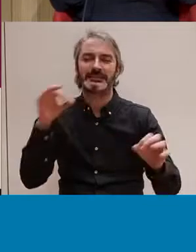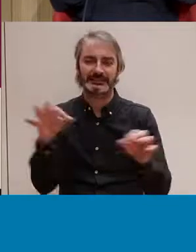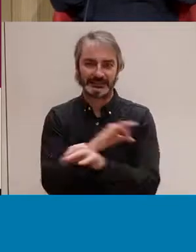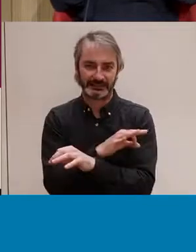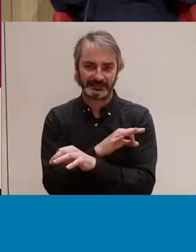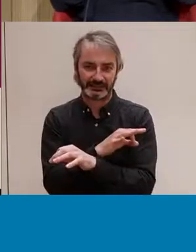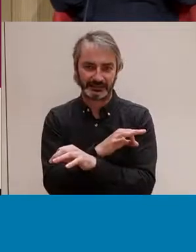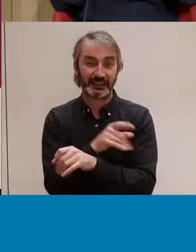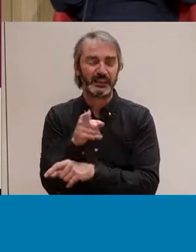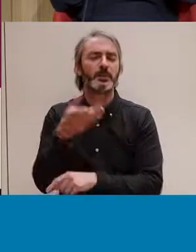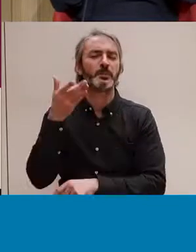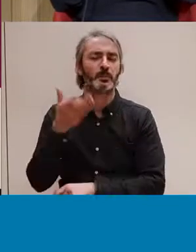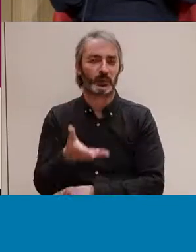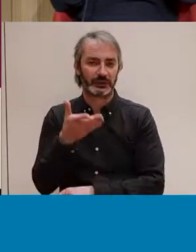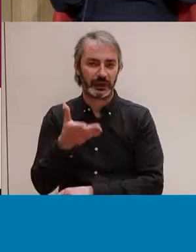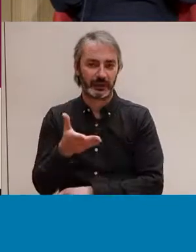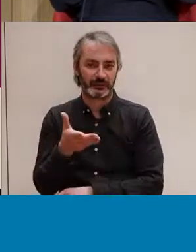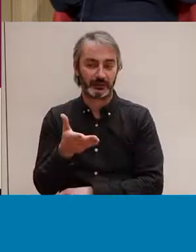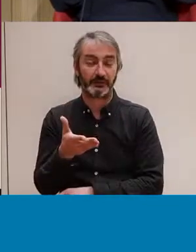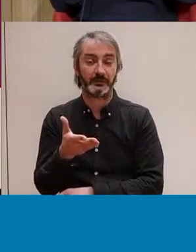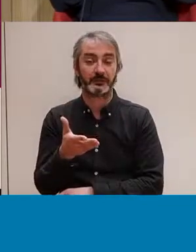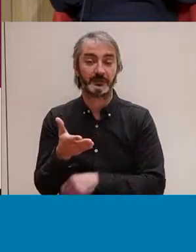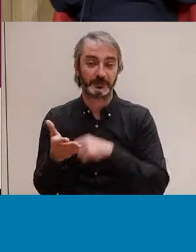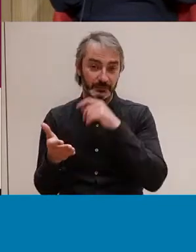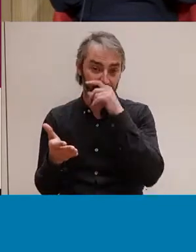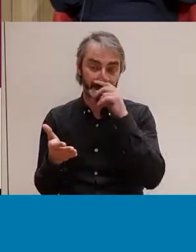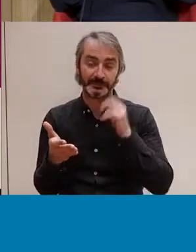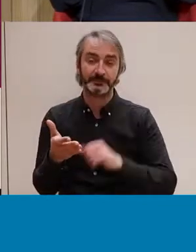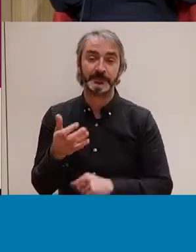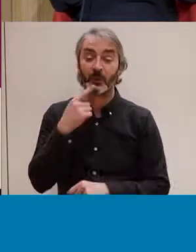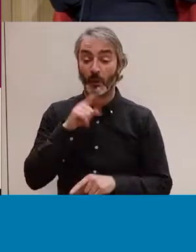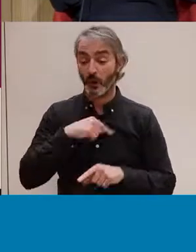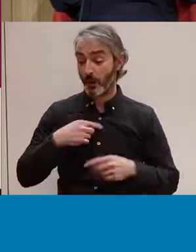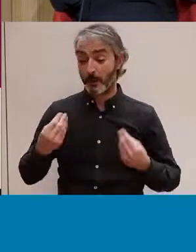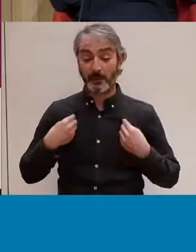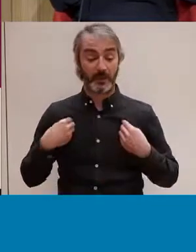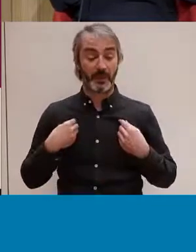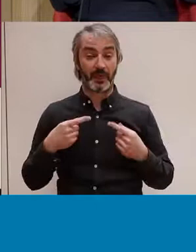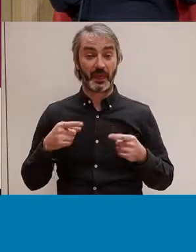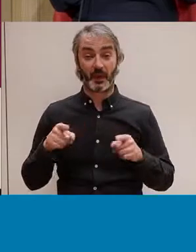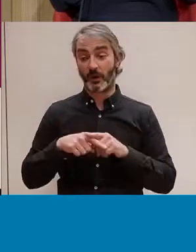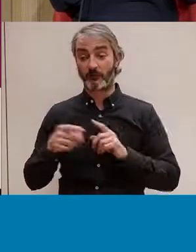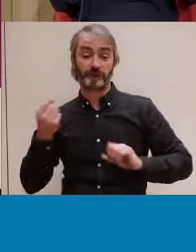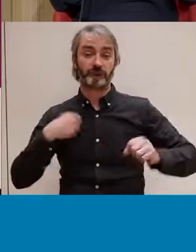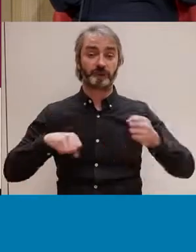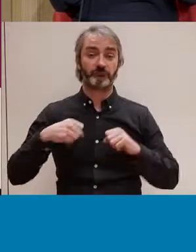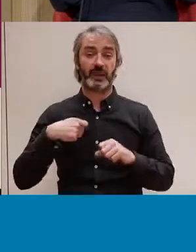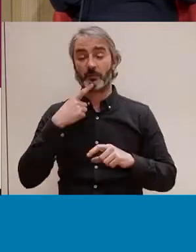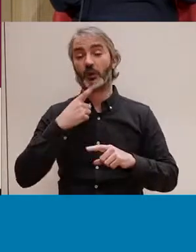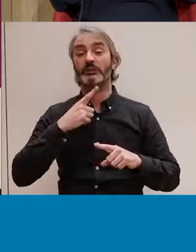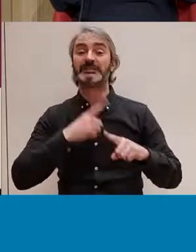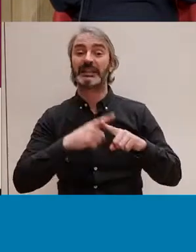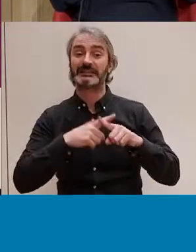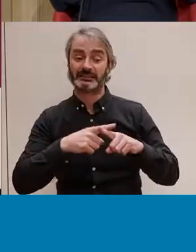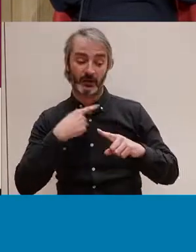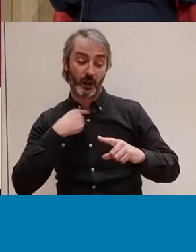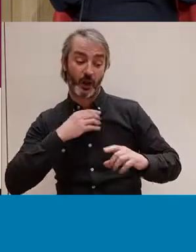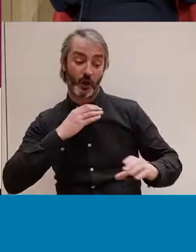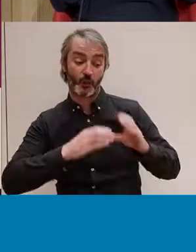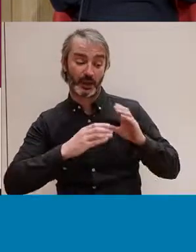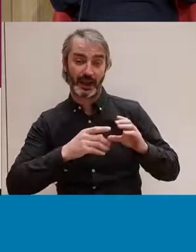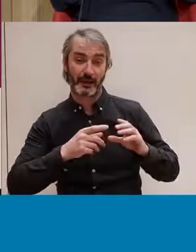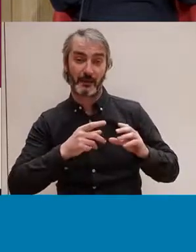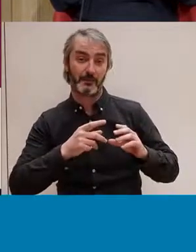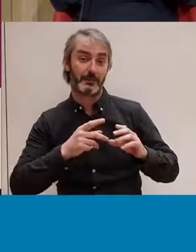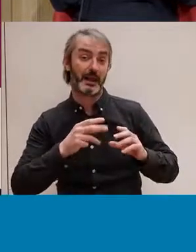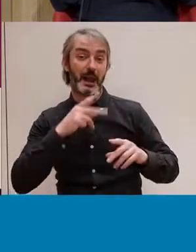O sigui que també ens sembla molt important entendre que, igual que en altres aspectes de la nostra vida, quan estem fent sexe ens estem comunicant no verbalment